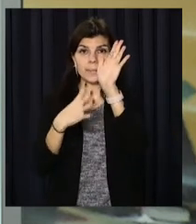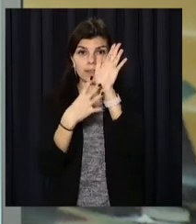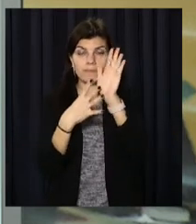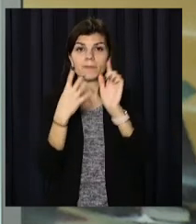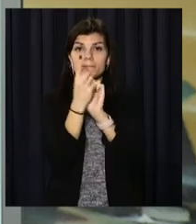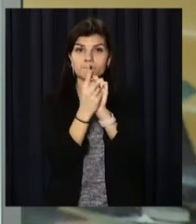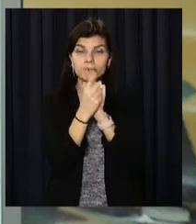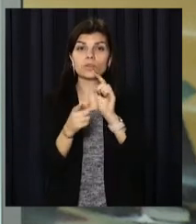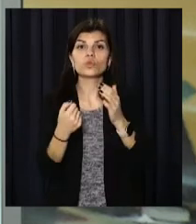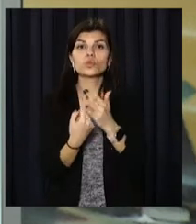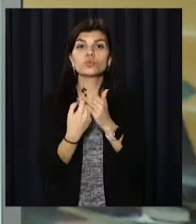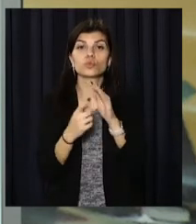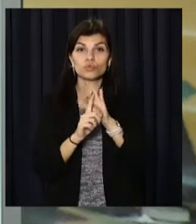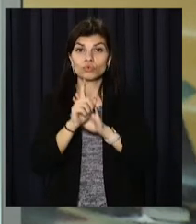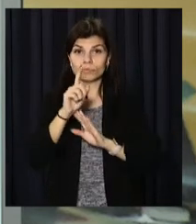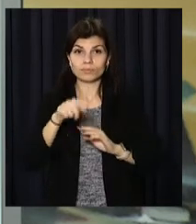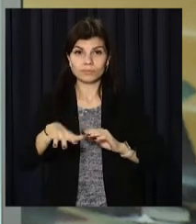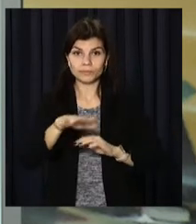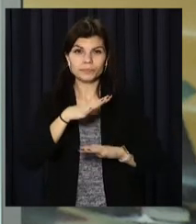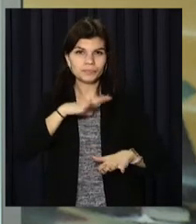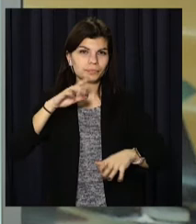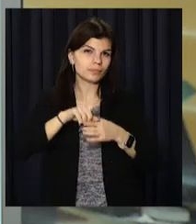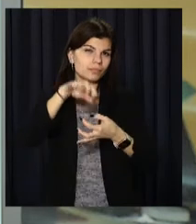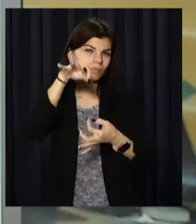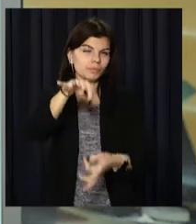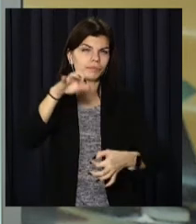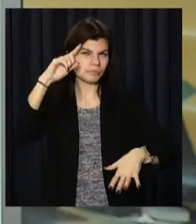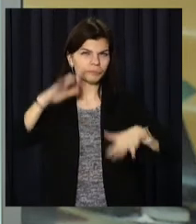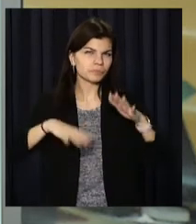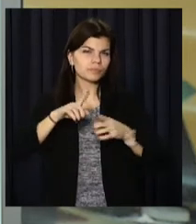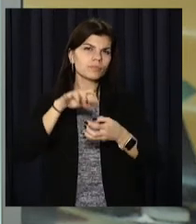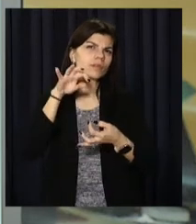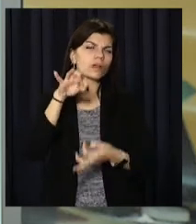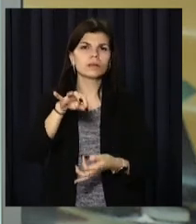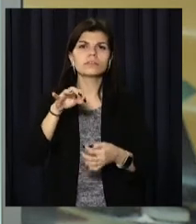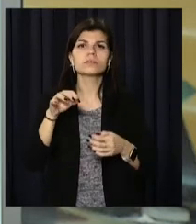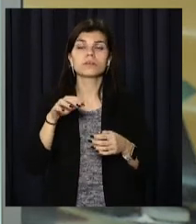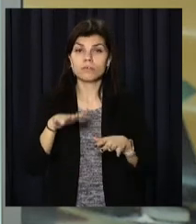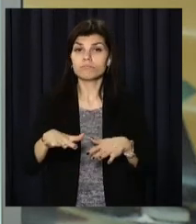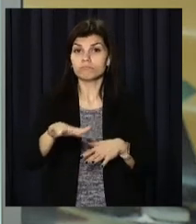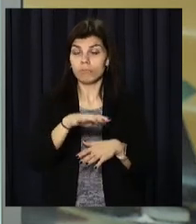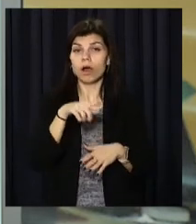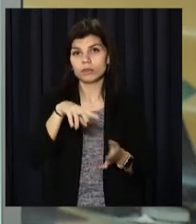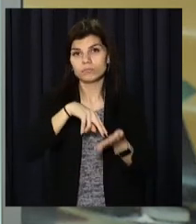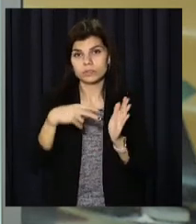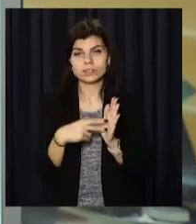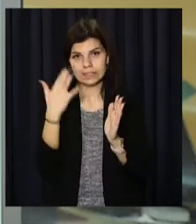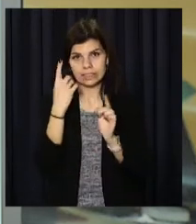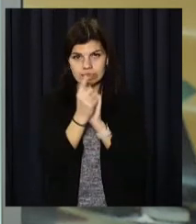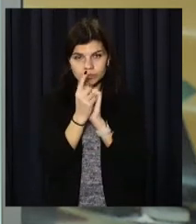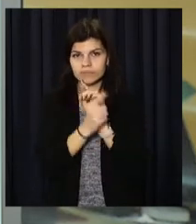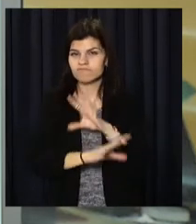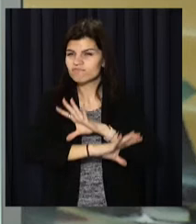До початку робіт приміщення стояло занедбане понад десятиліття. Підрядники розповідають, за проєктом тут повністю замінять